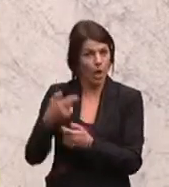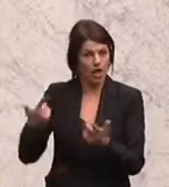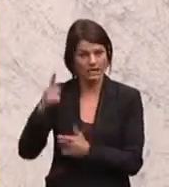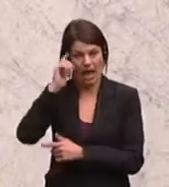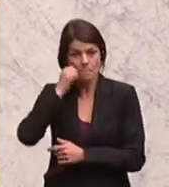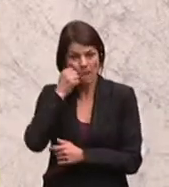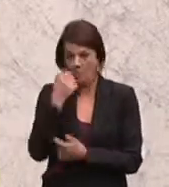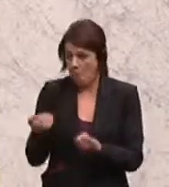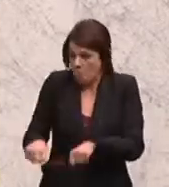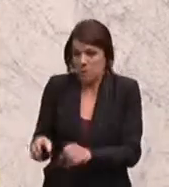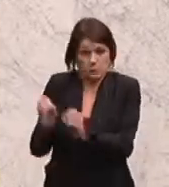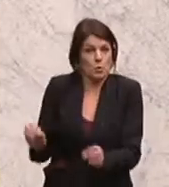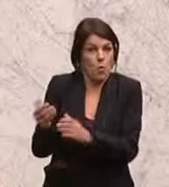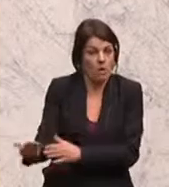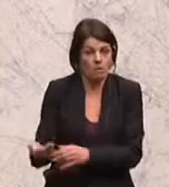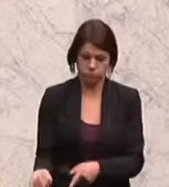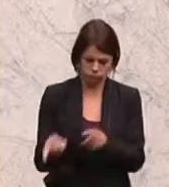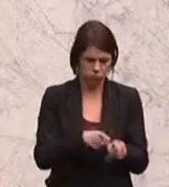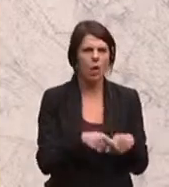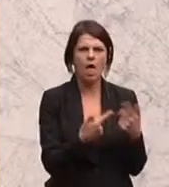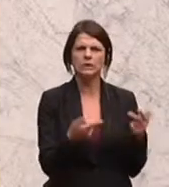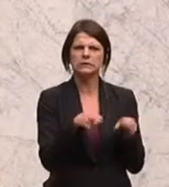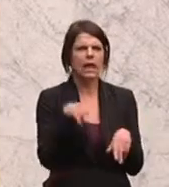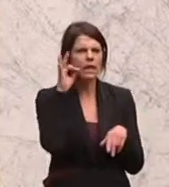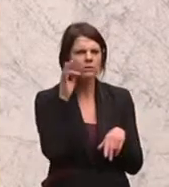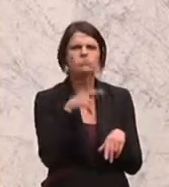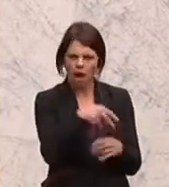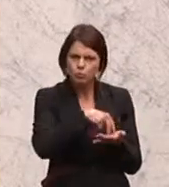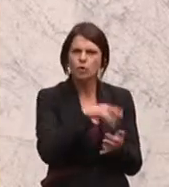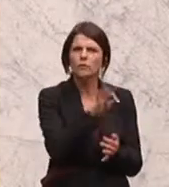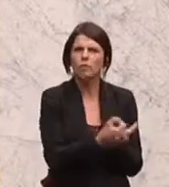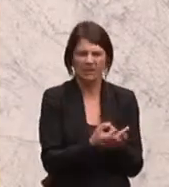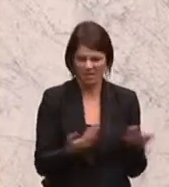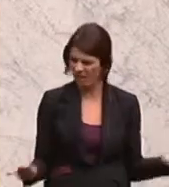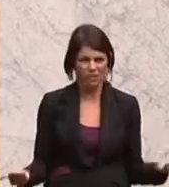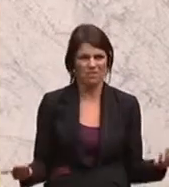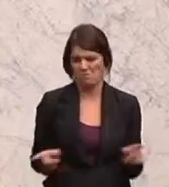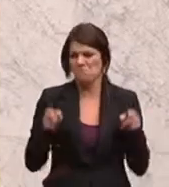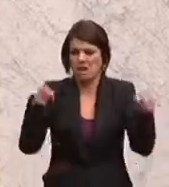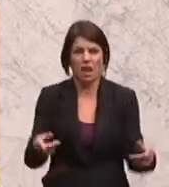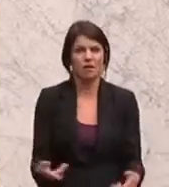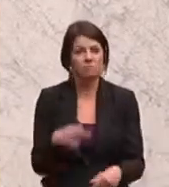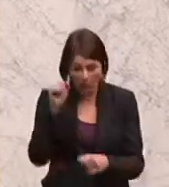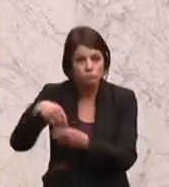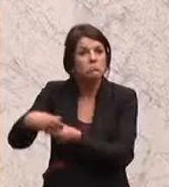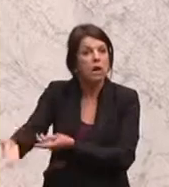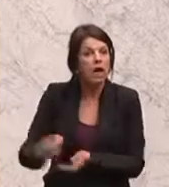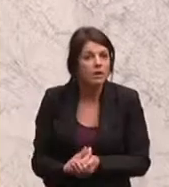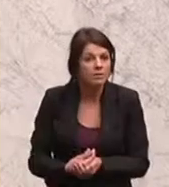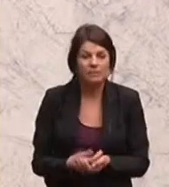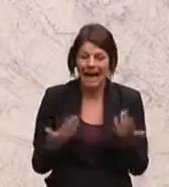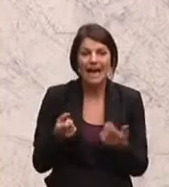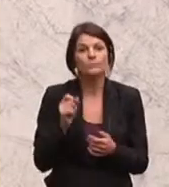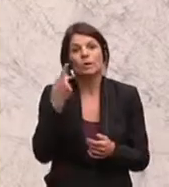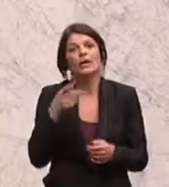keine Kompetenzen hat und dann haben wir noch eine Landesrätin, die für Bildung zuständig ist. Da gehört eingespart. Weil es ist schon klar, das tut natürlich